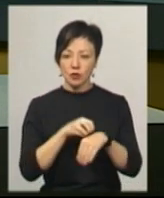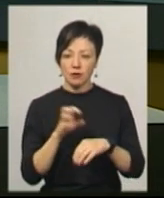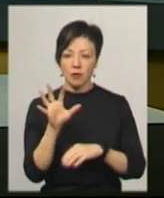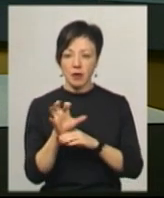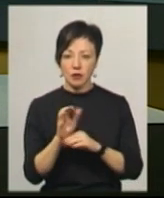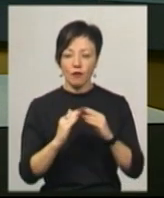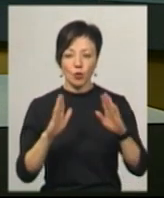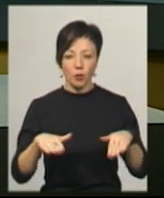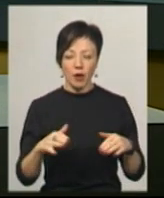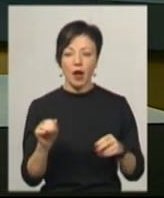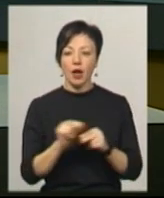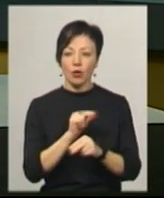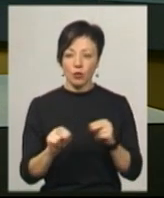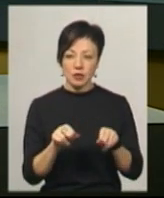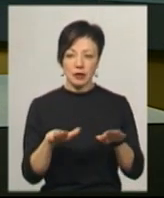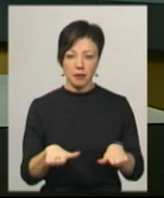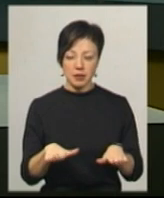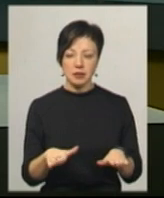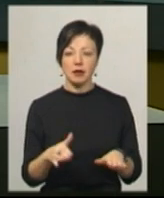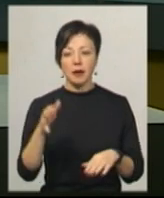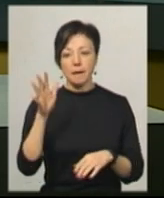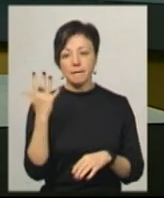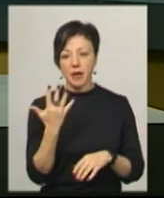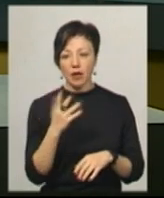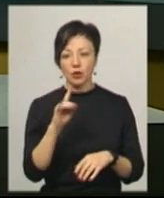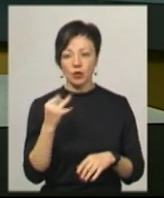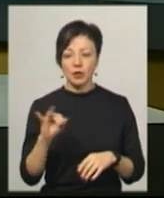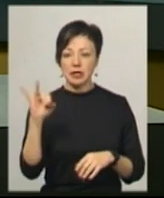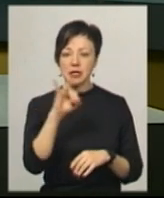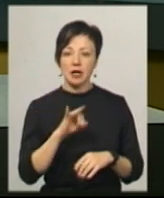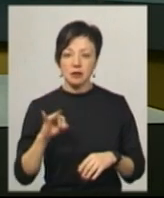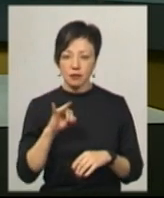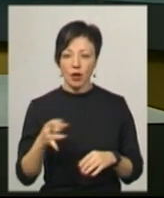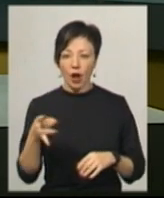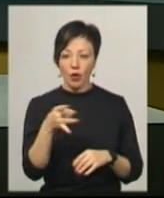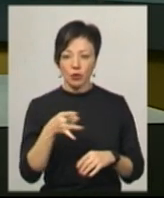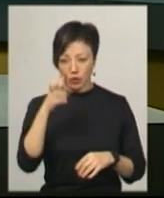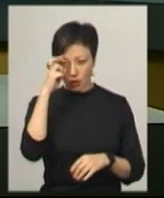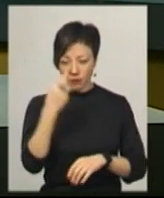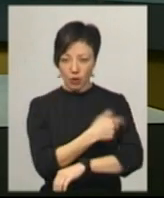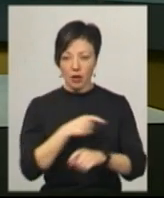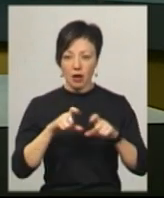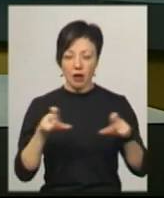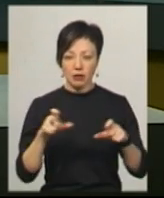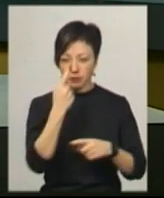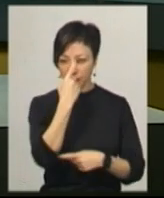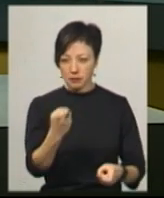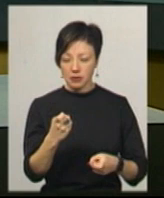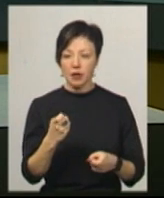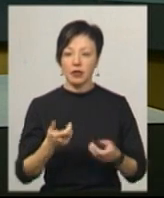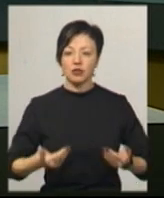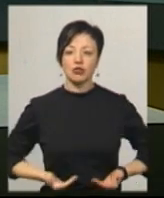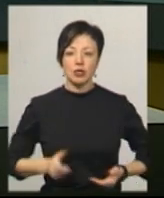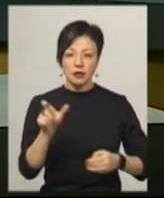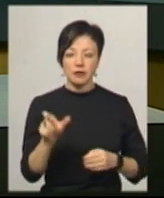знаходиться вдома та лікується на місці. Нагадаю, 5 лютого в Ізяславському району Державну лікарню не дійшло повідомлення від